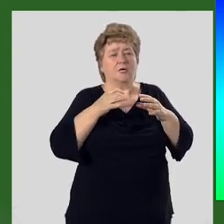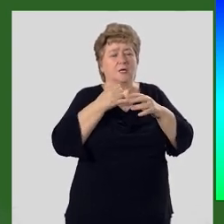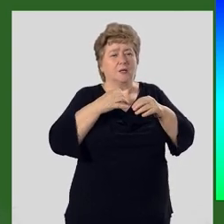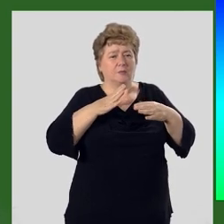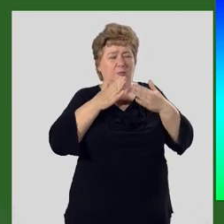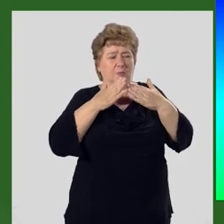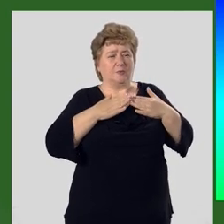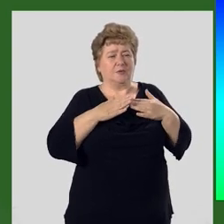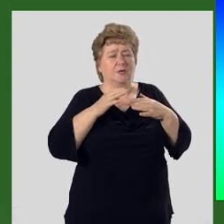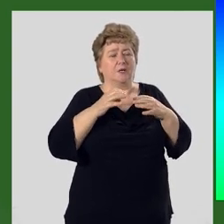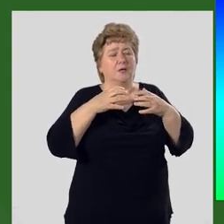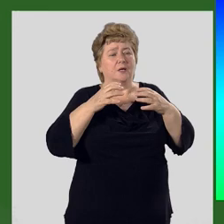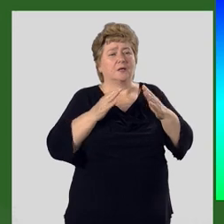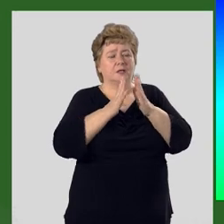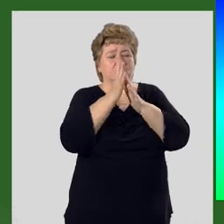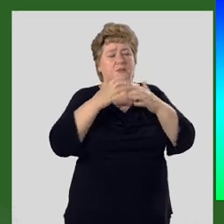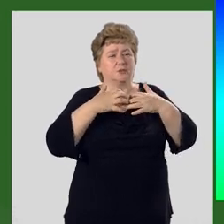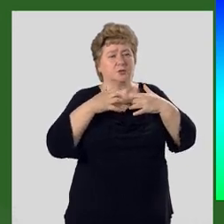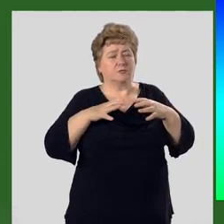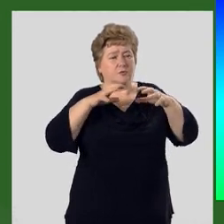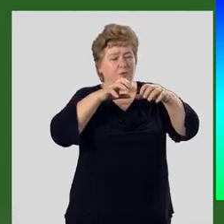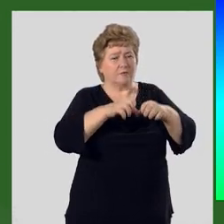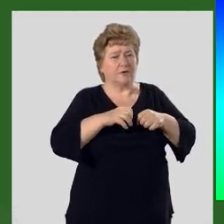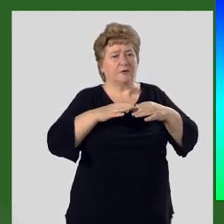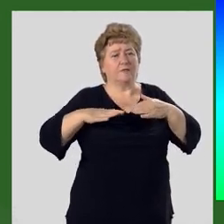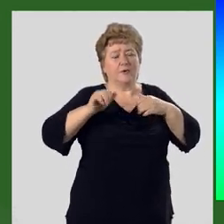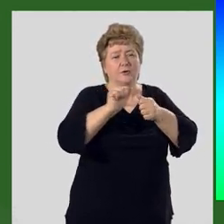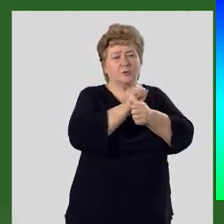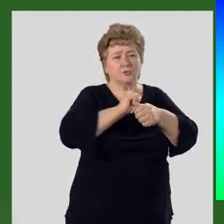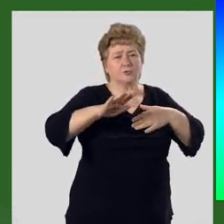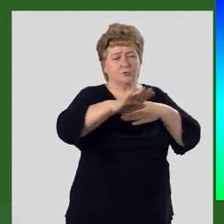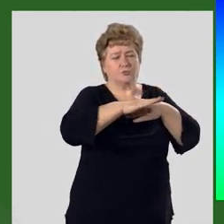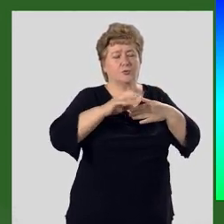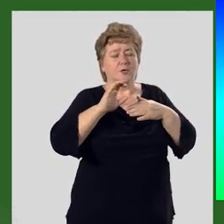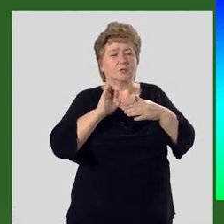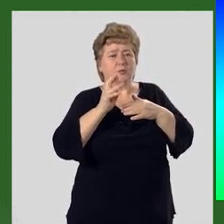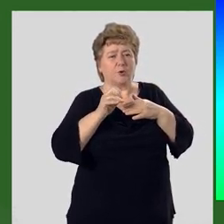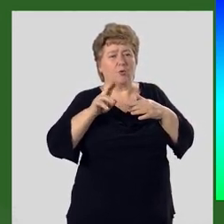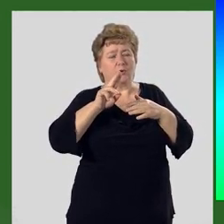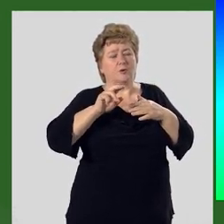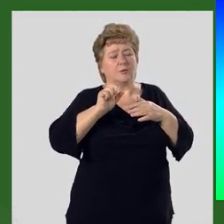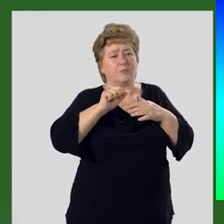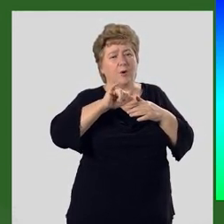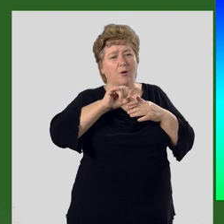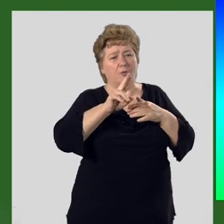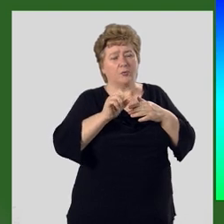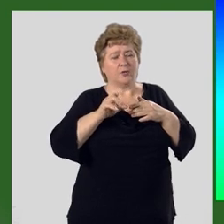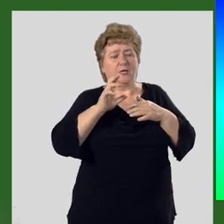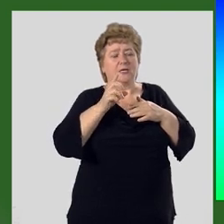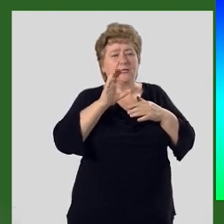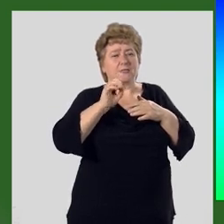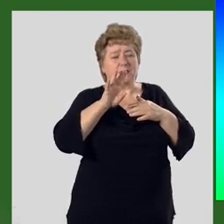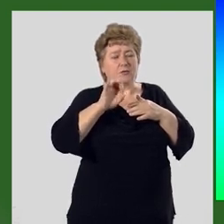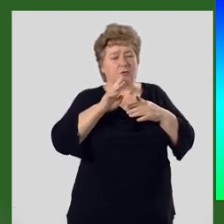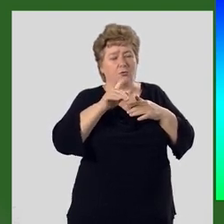Растения и животные активно осваивали сушу. На земле обитали скорпионы, пауки и гигантские стрекозы